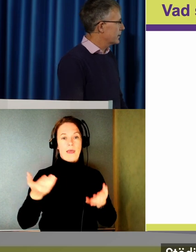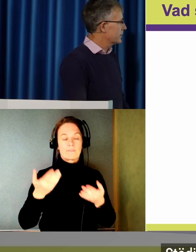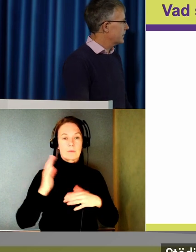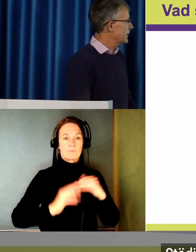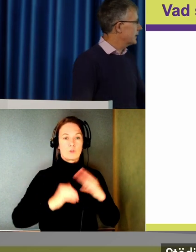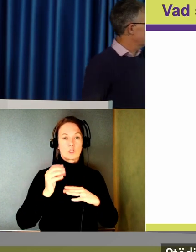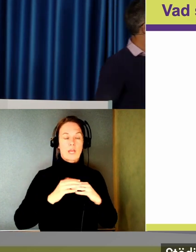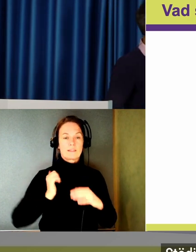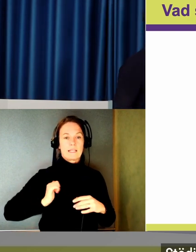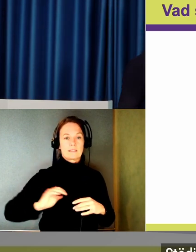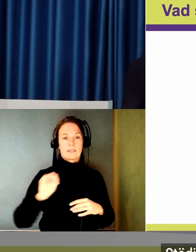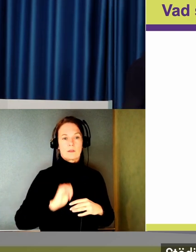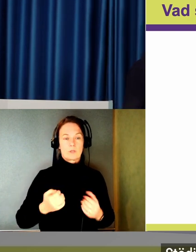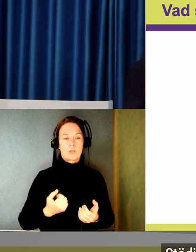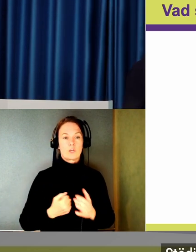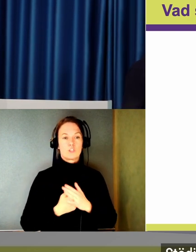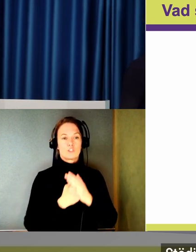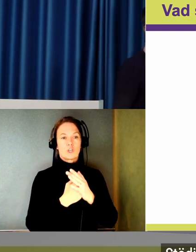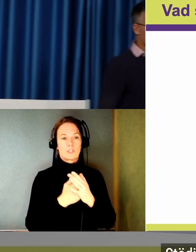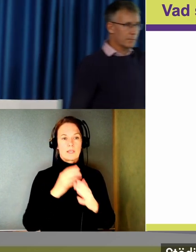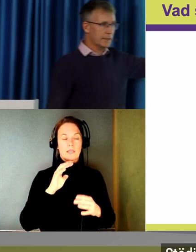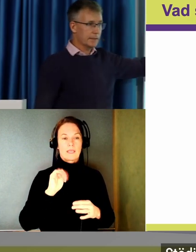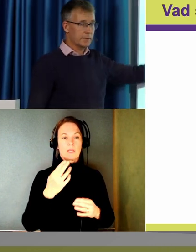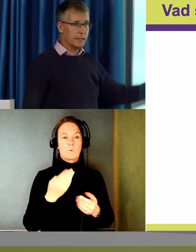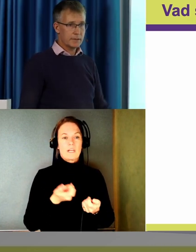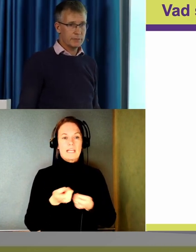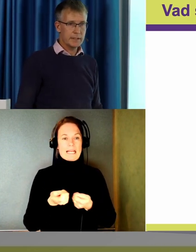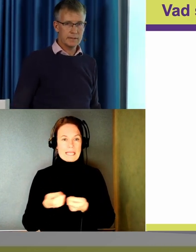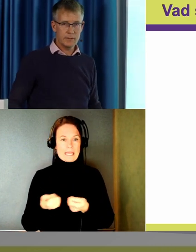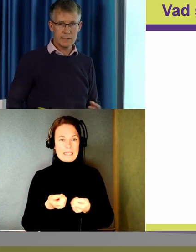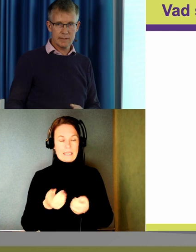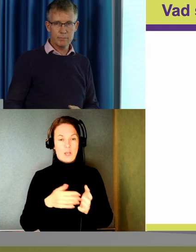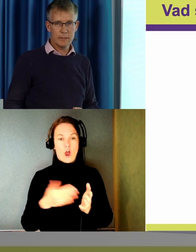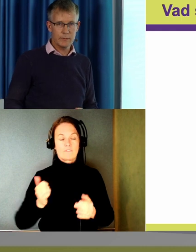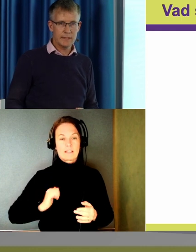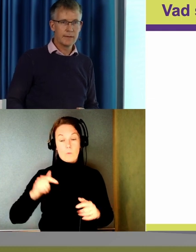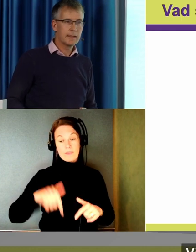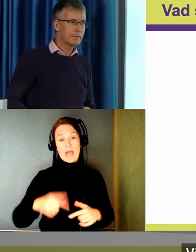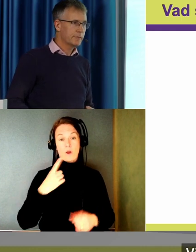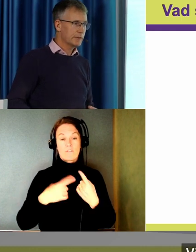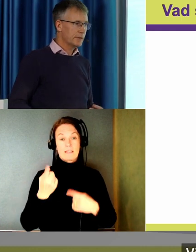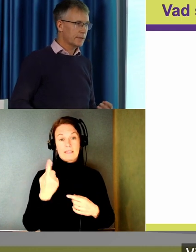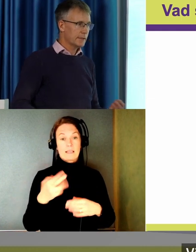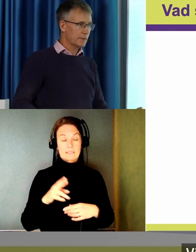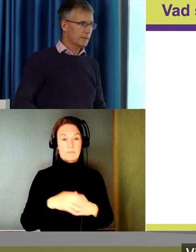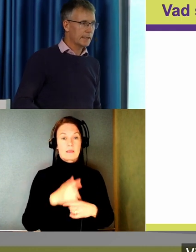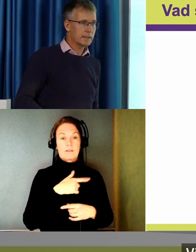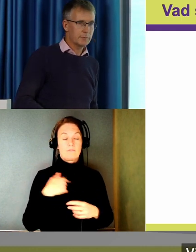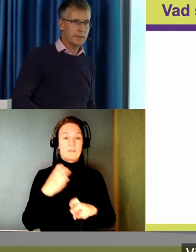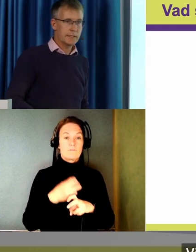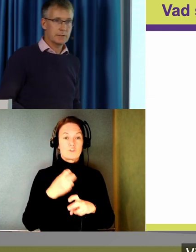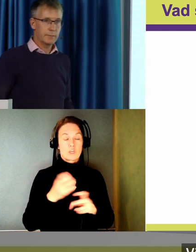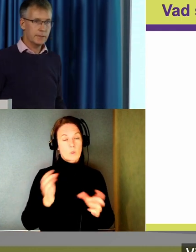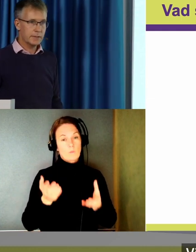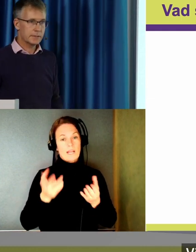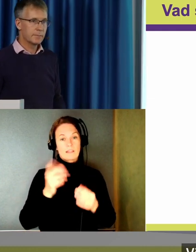Europa. Stödja genomförande av EU-reglering om tillgänglighet bland annat. Och den här konferensen är ett exempel på det. Vi försöker att underlätta